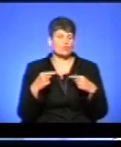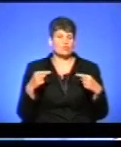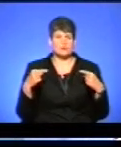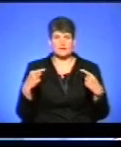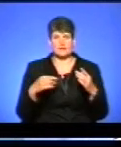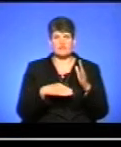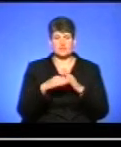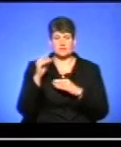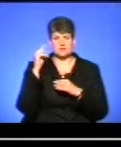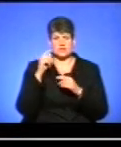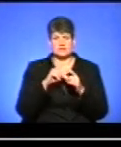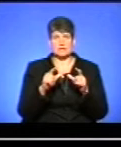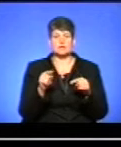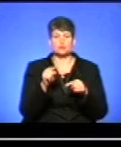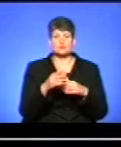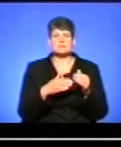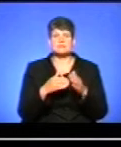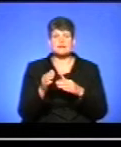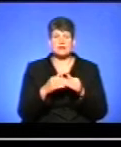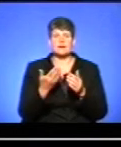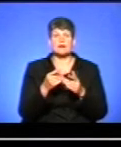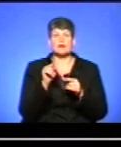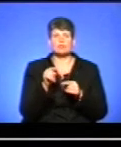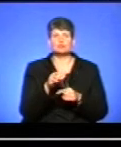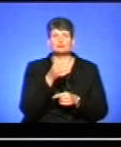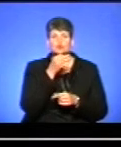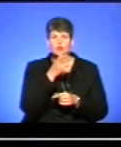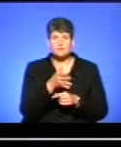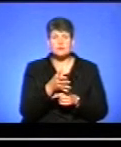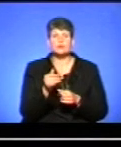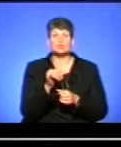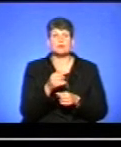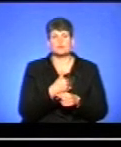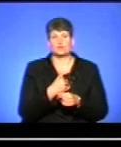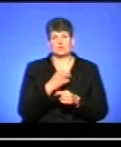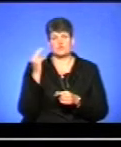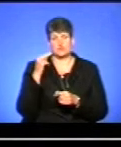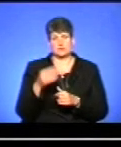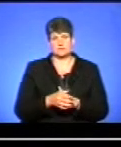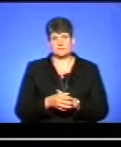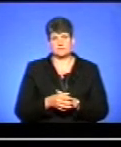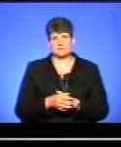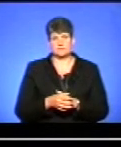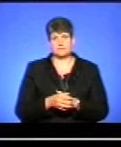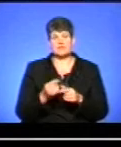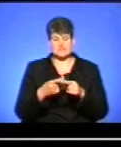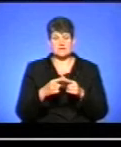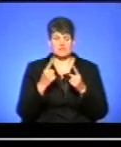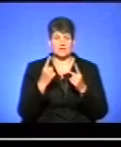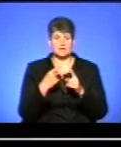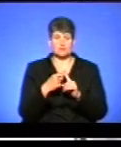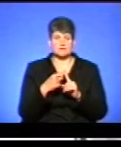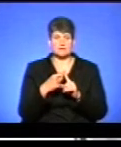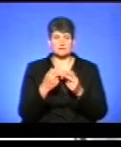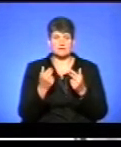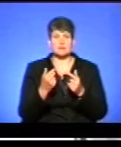вищий навчальний заклад на ту спеціальність, яка йому подобається. І де б він хотів, власне, навчатися. Це великий позитив, насправді,